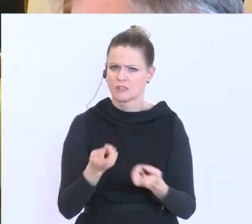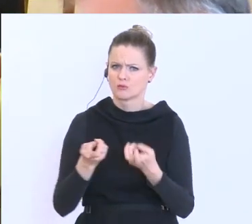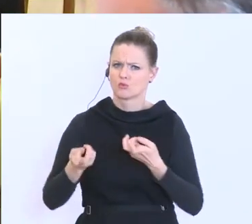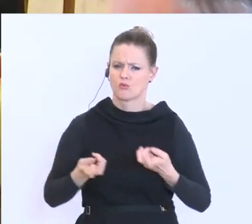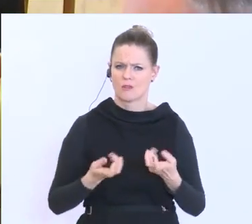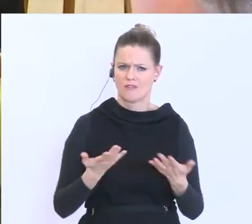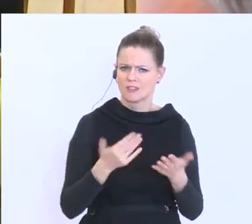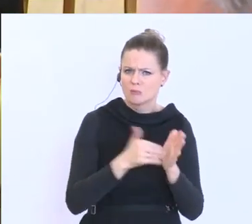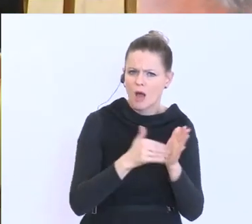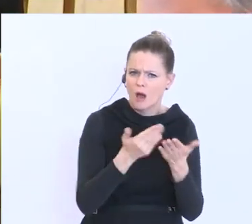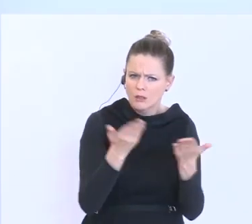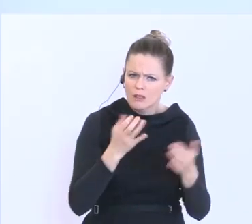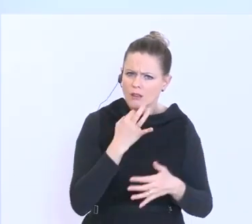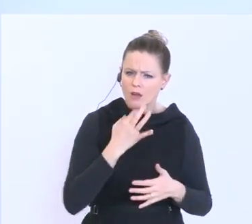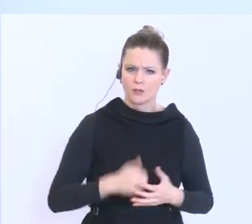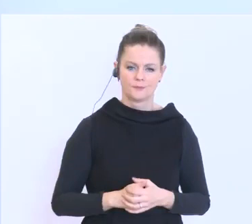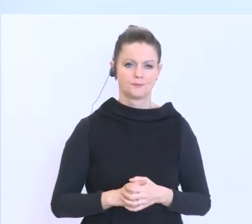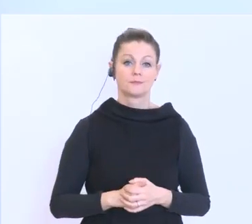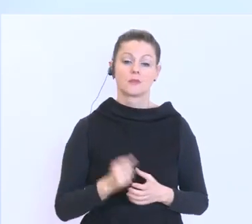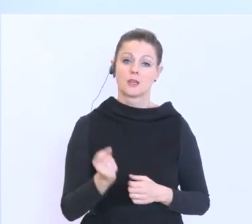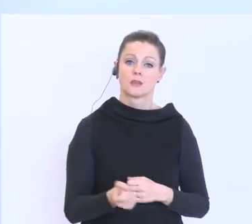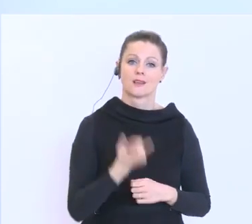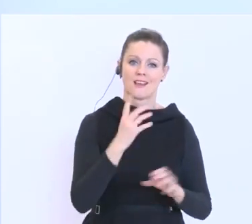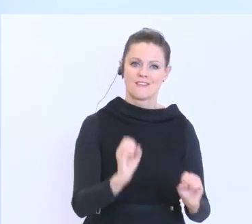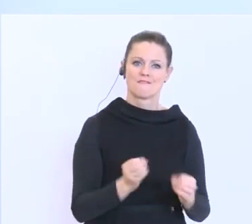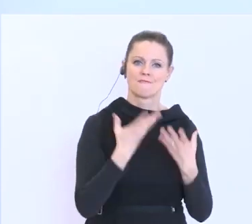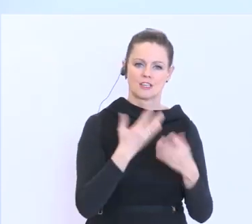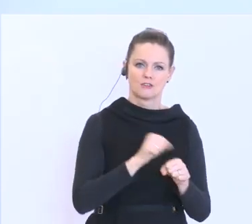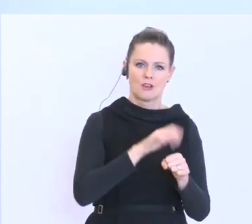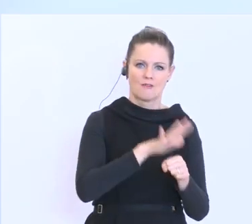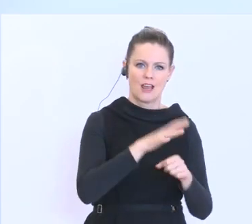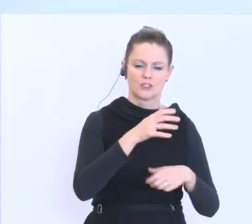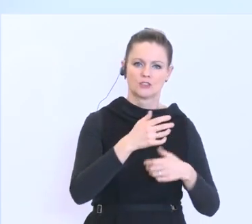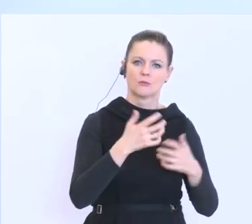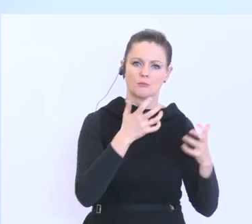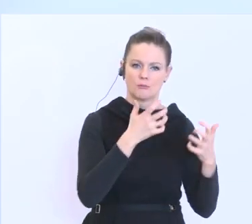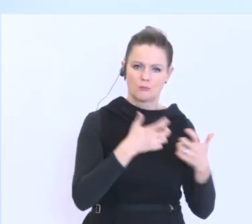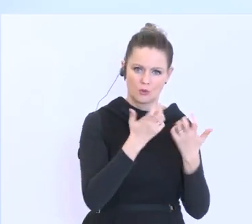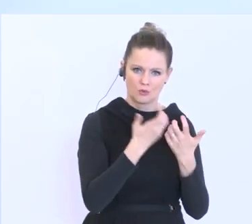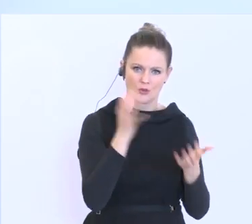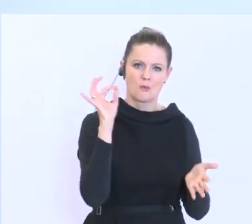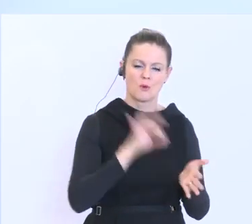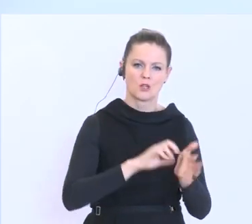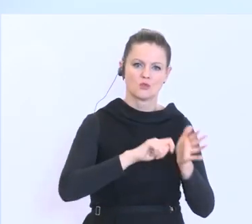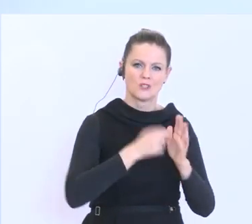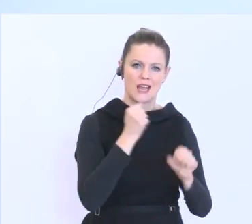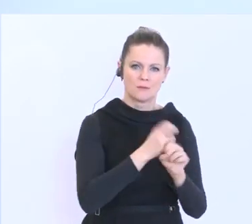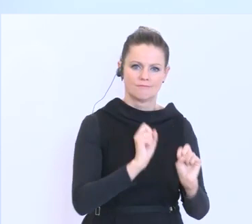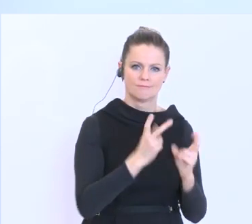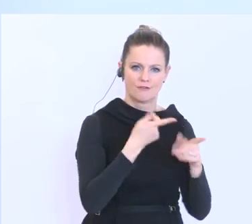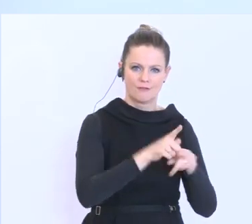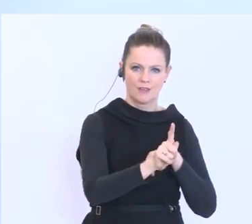aufgerufen oder gefragt? Also speziell bei der Frischfleischproduktion fehlen sehr viele Schlüsselarbeitskräfte. Hier